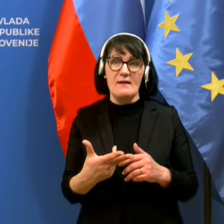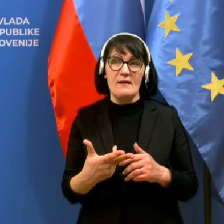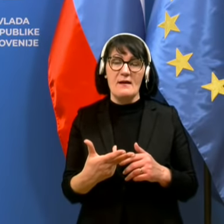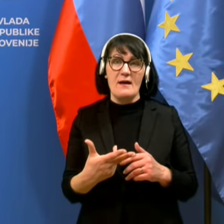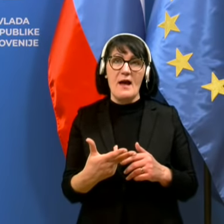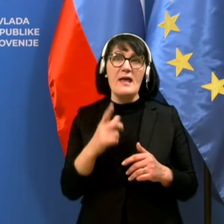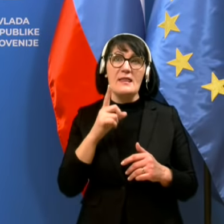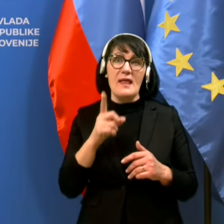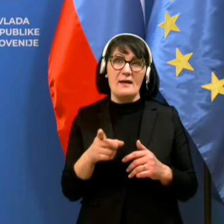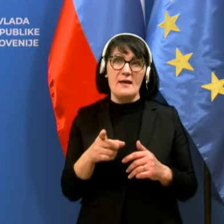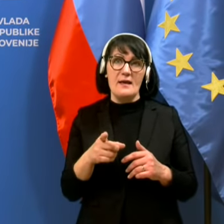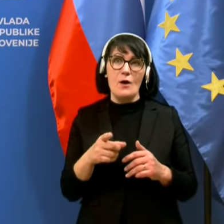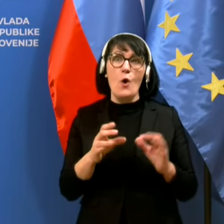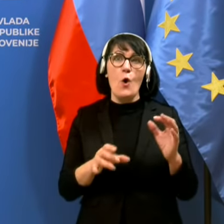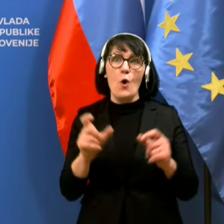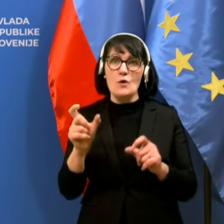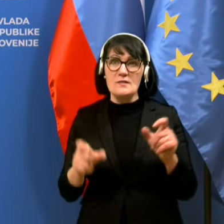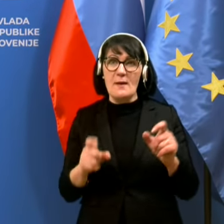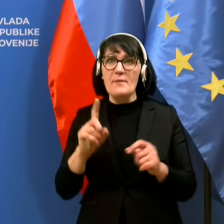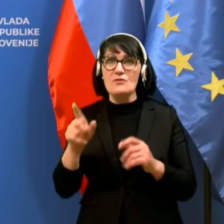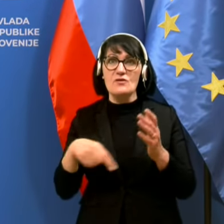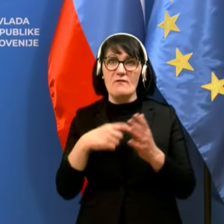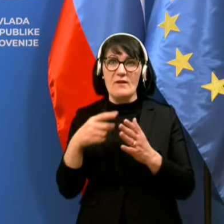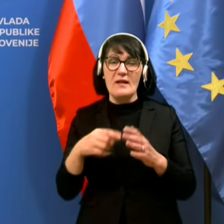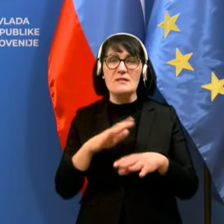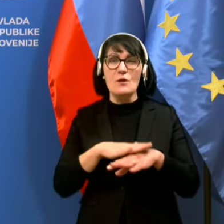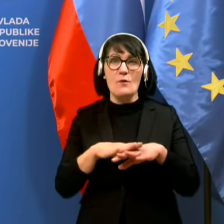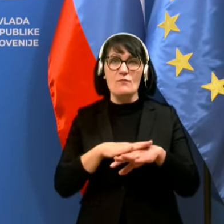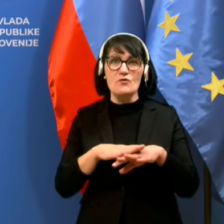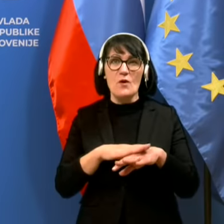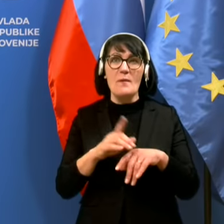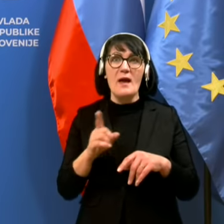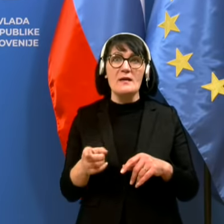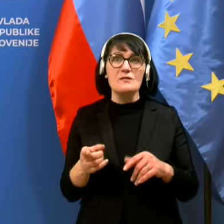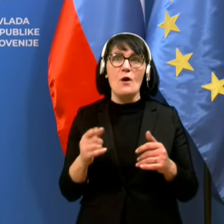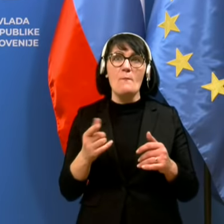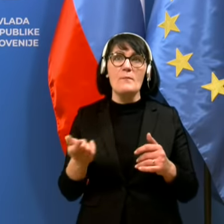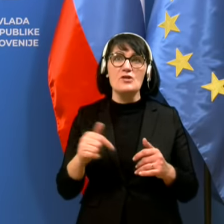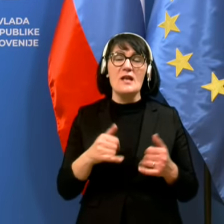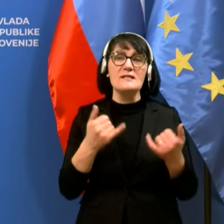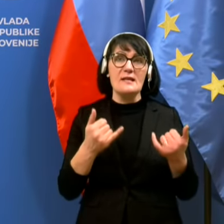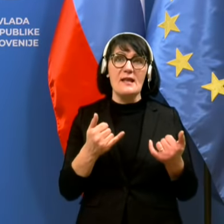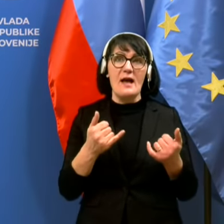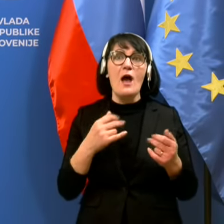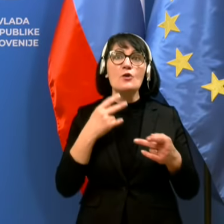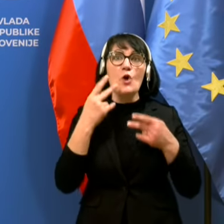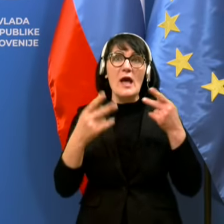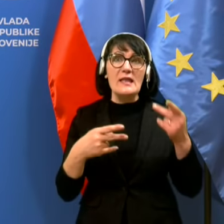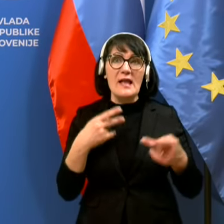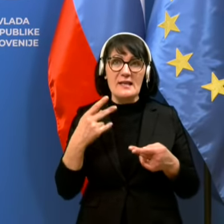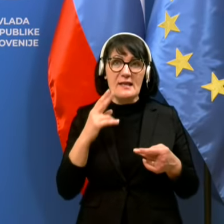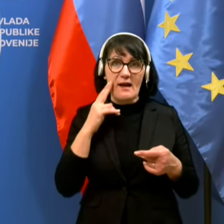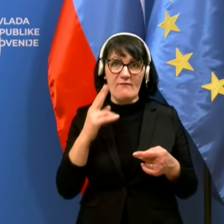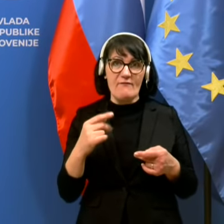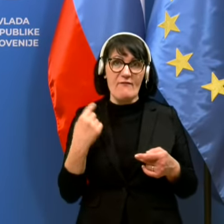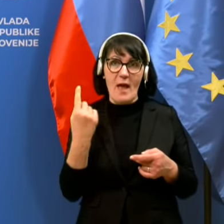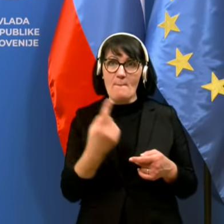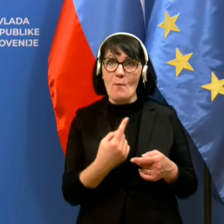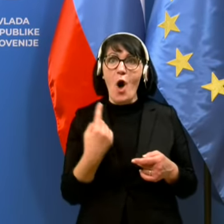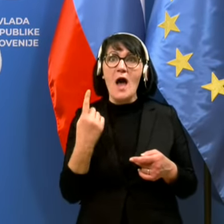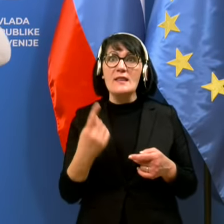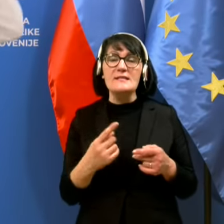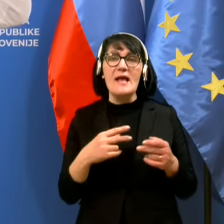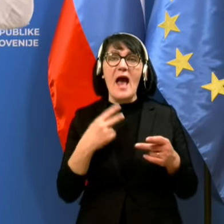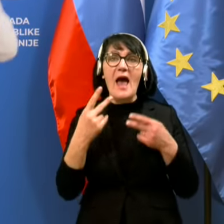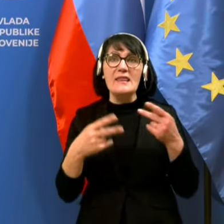Je takšnih in številke, se pravi čujem, kar so prišle sedaj. To je analitika, vemo, da naša analitika se